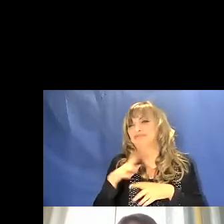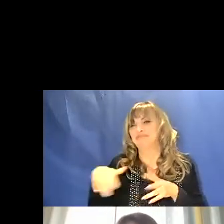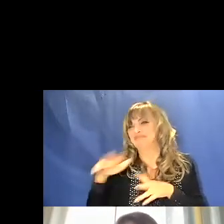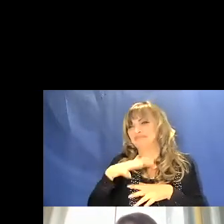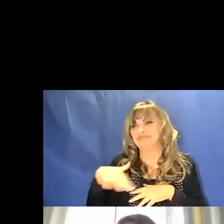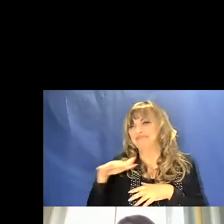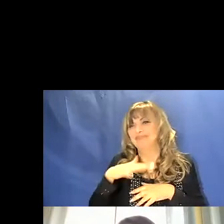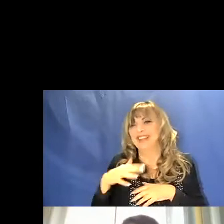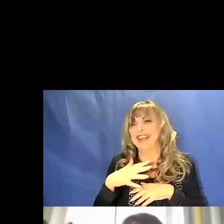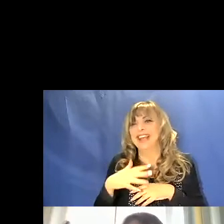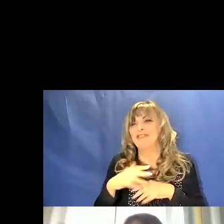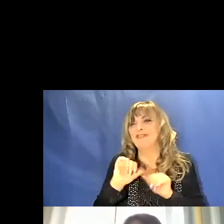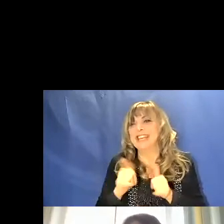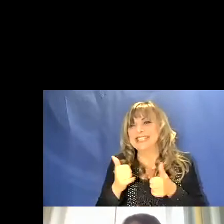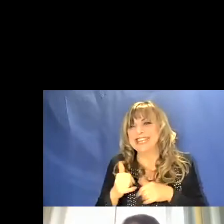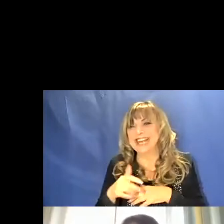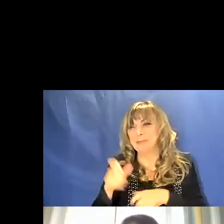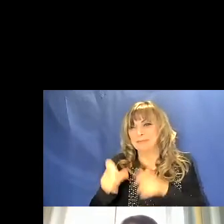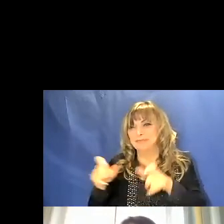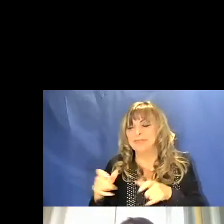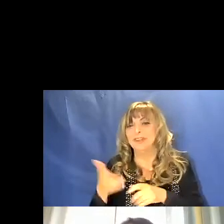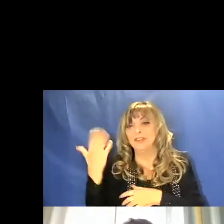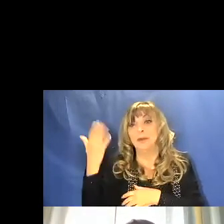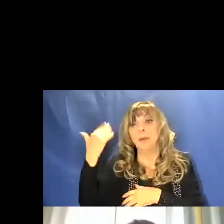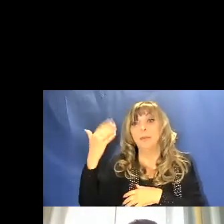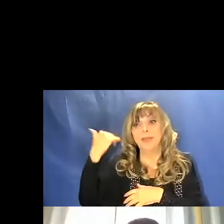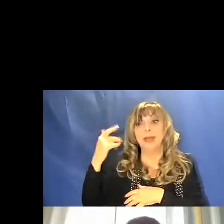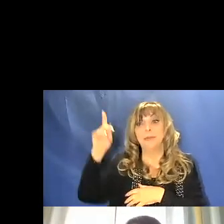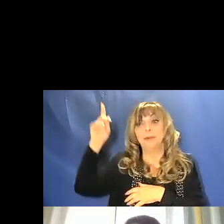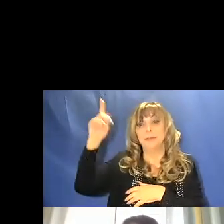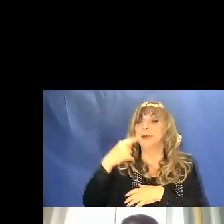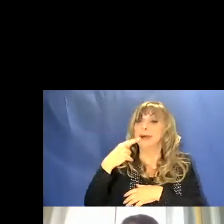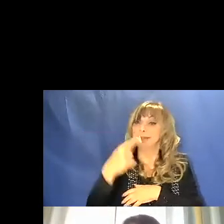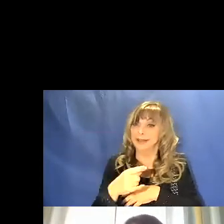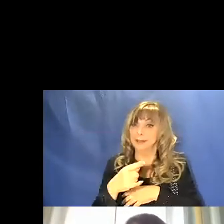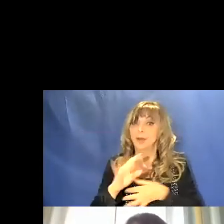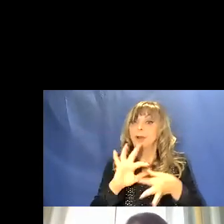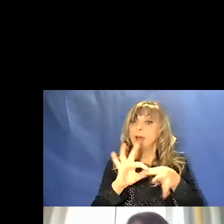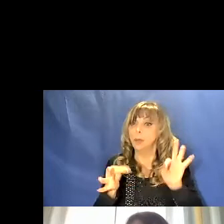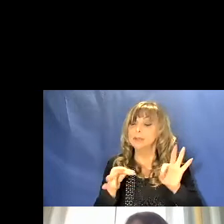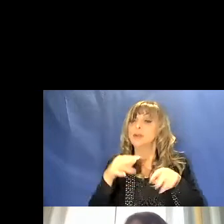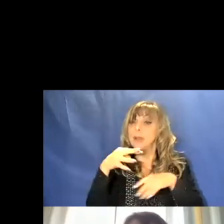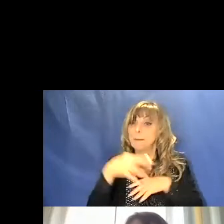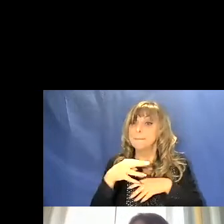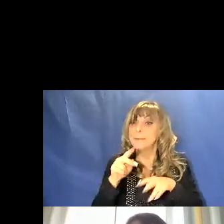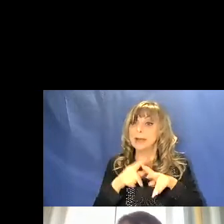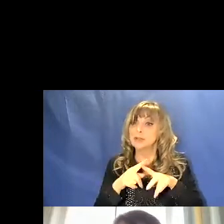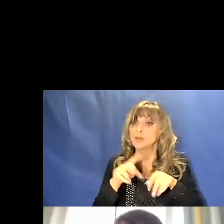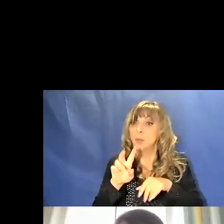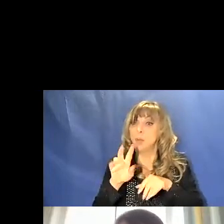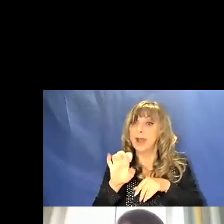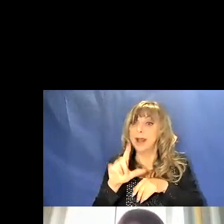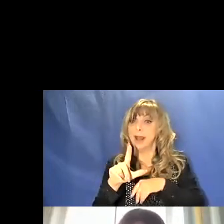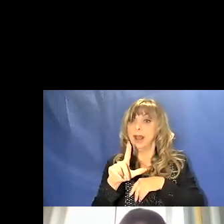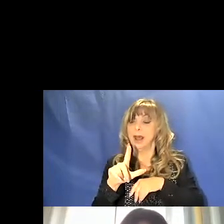racconta che un tempo Dio disse le equazioni di Maxwell e luce